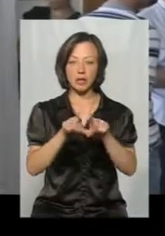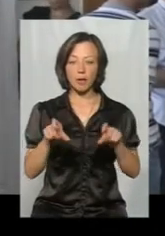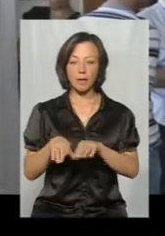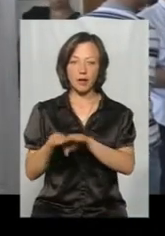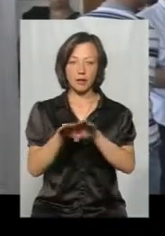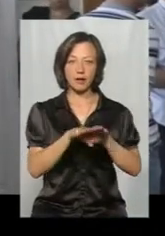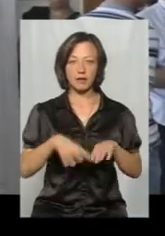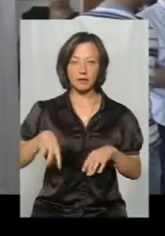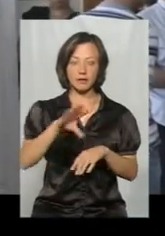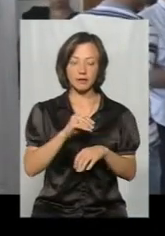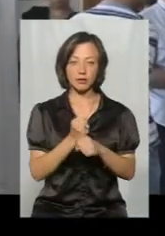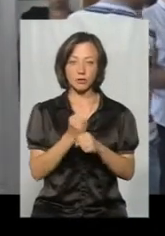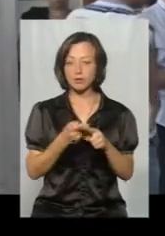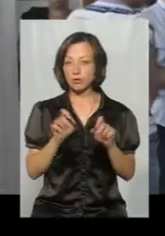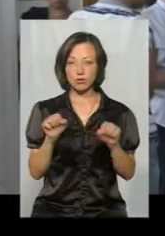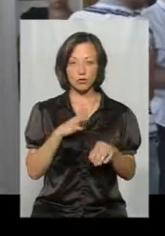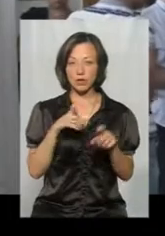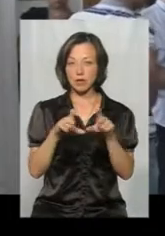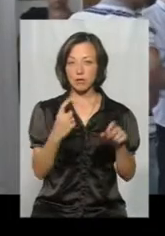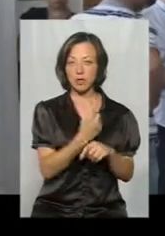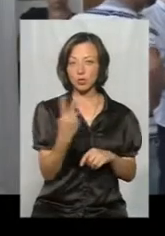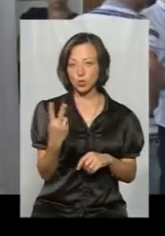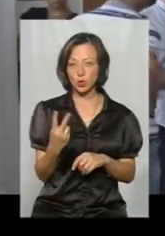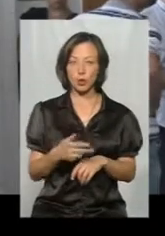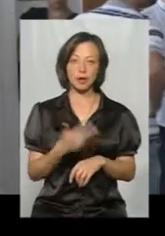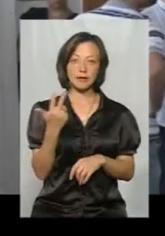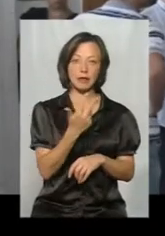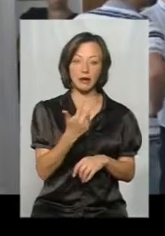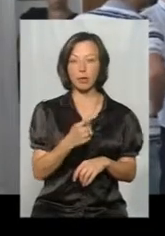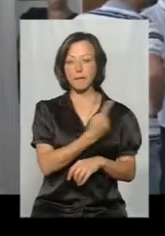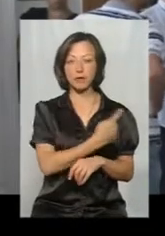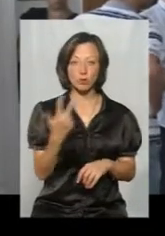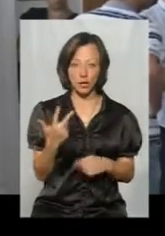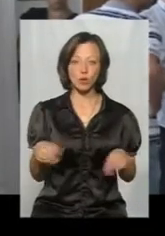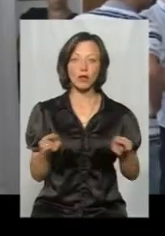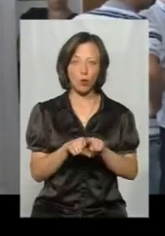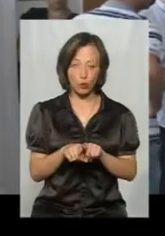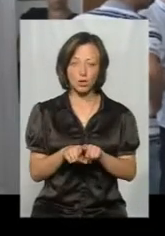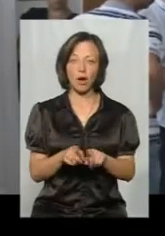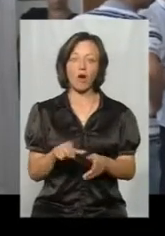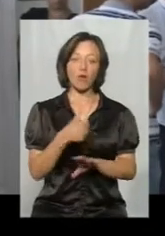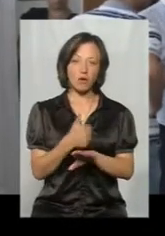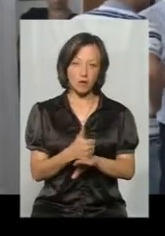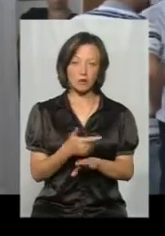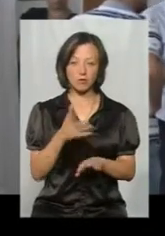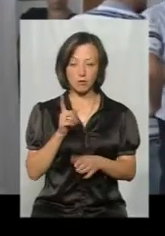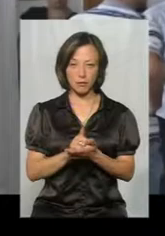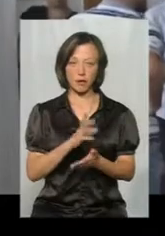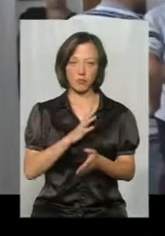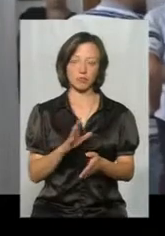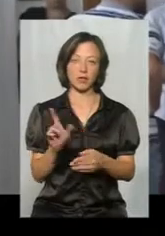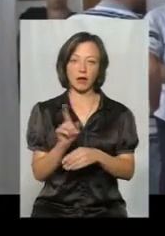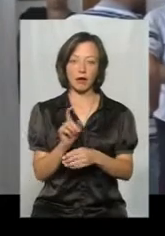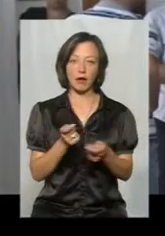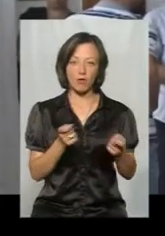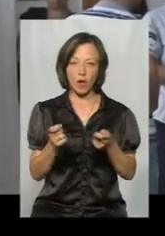лінієчку зроблені. Це може бути заклад першого, другого, третього і першого, третього також. Головне, що ми маємо керуватися нормативними